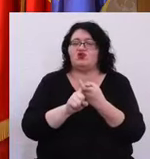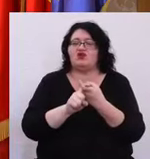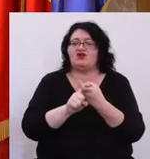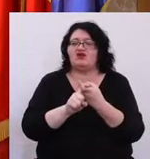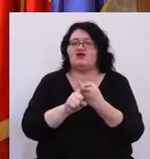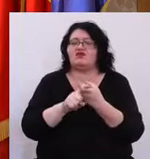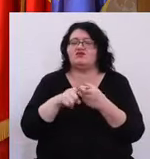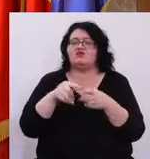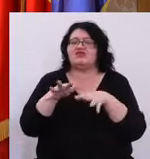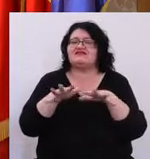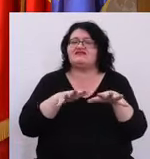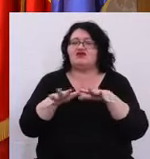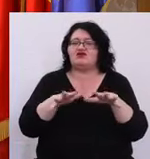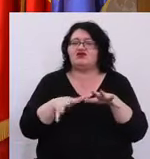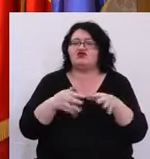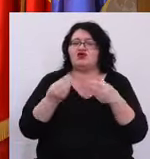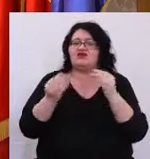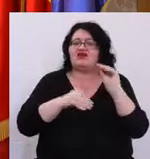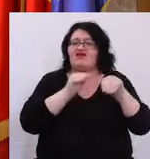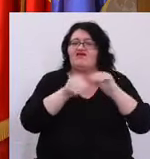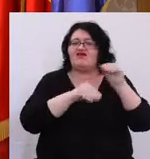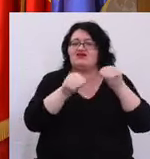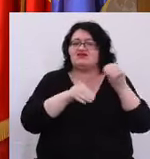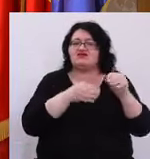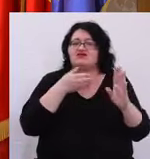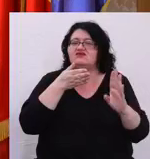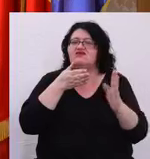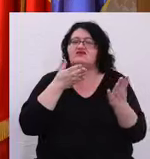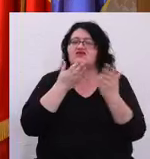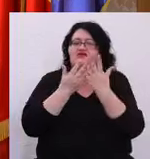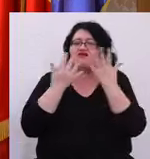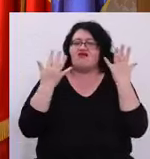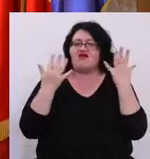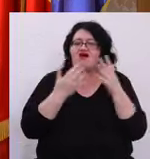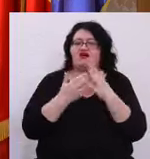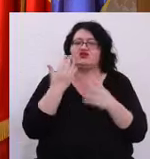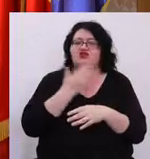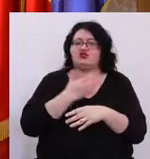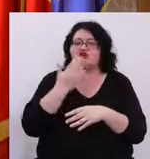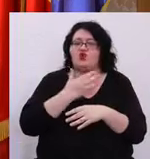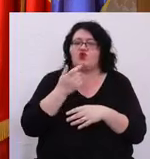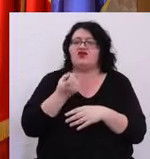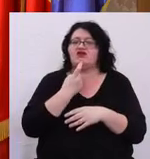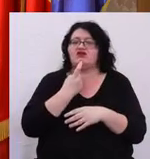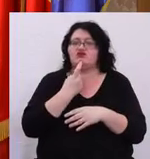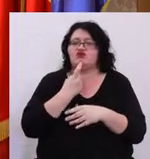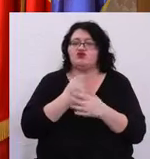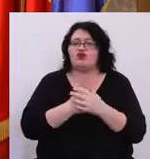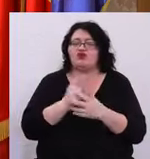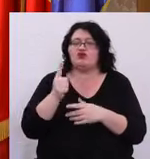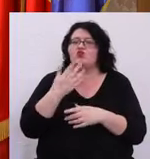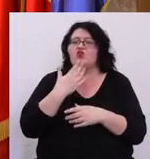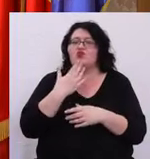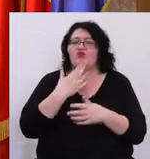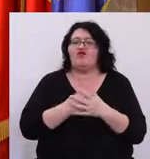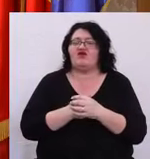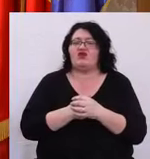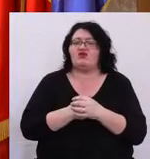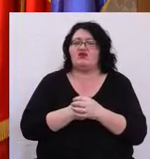strategia noastră de a investi foarte țintit În școlile din Timișoara Nu vrem